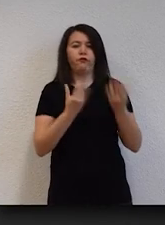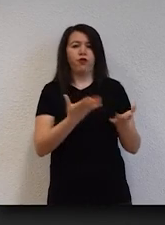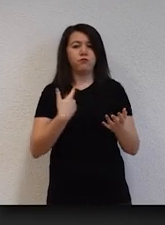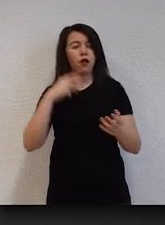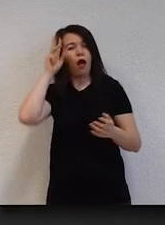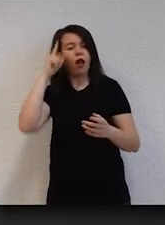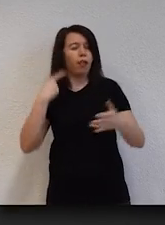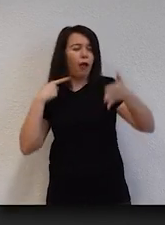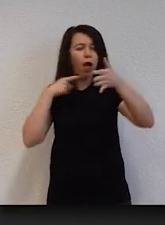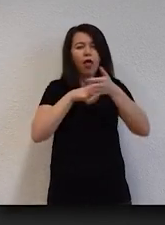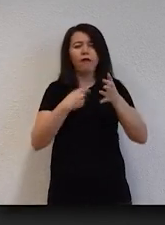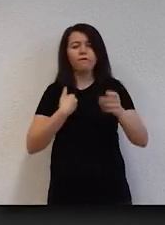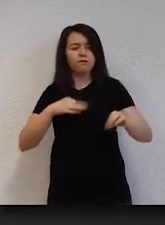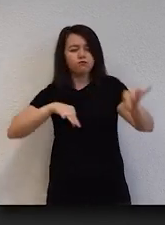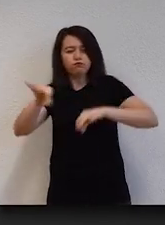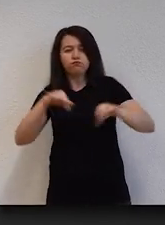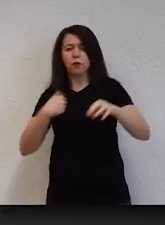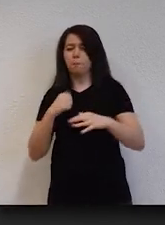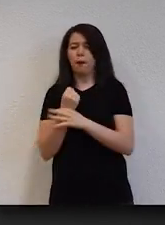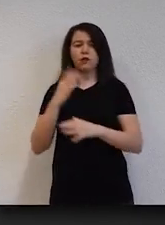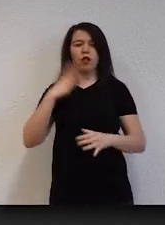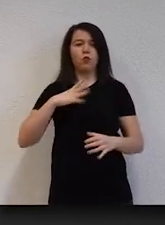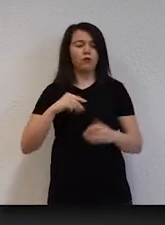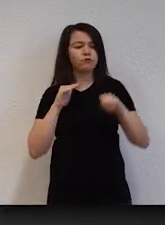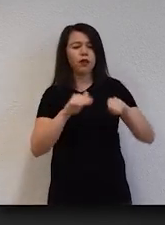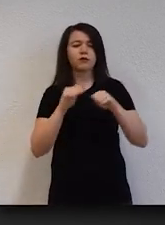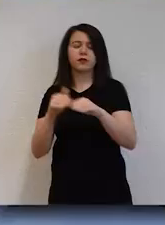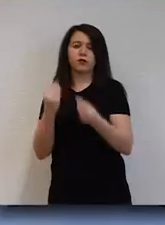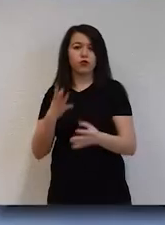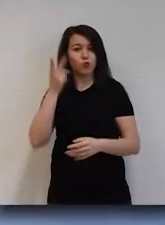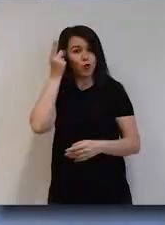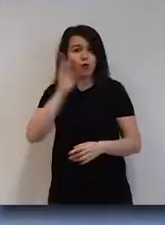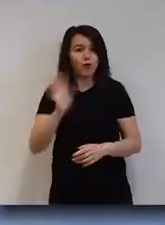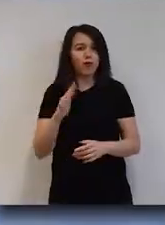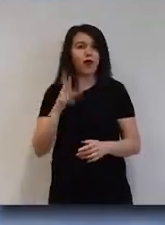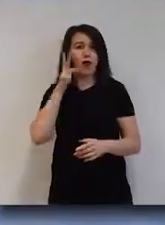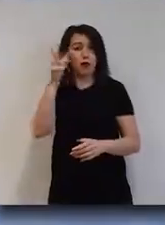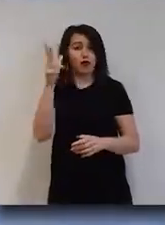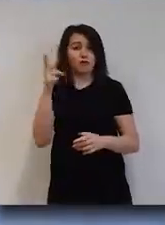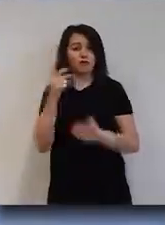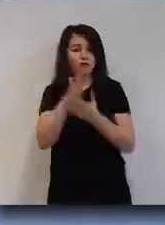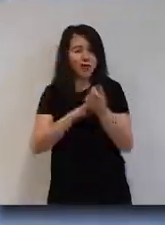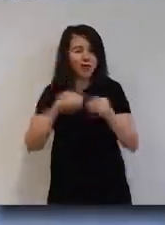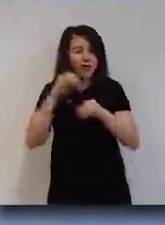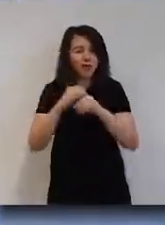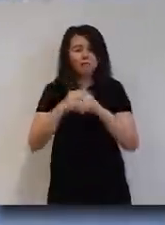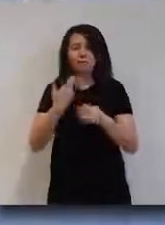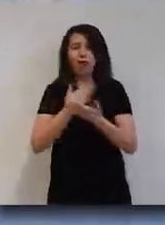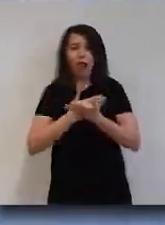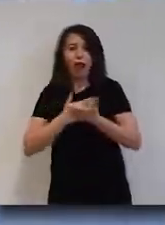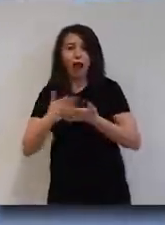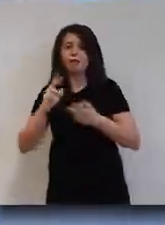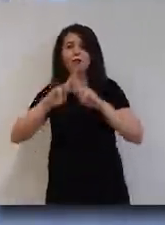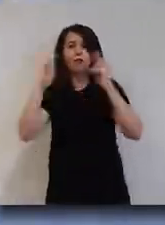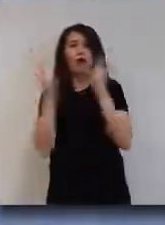imkanı sağlar ve hayalinizdeki kariyeri planlamanıza yardımcı olur. Unutmayın, Hacettepe mezunlarının